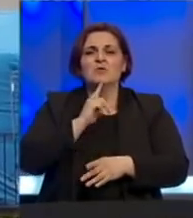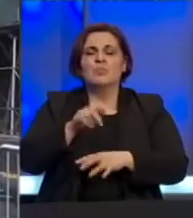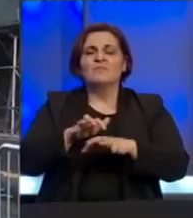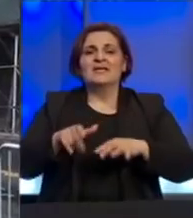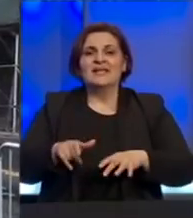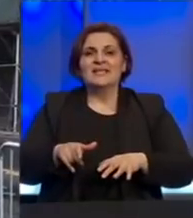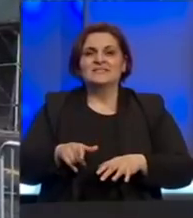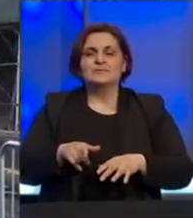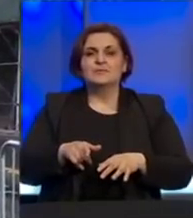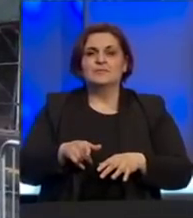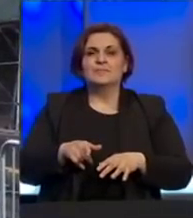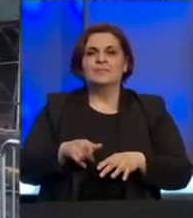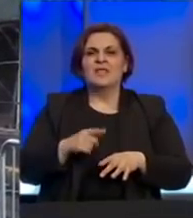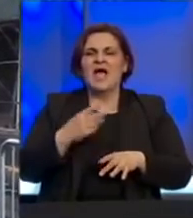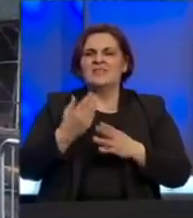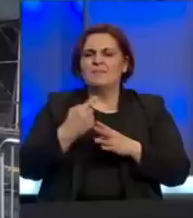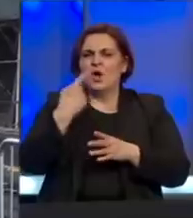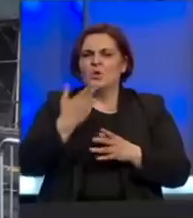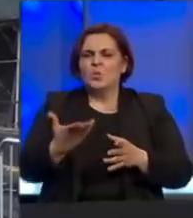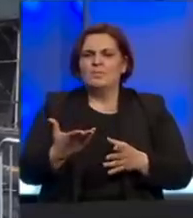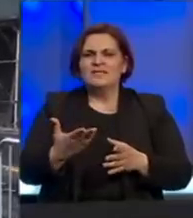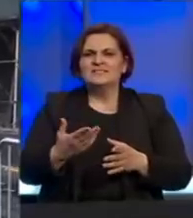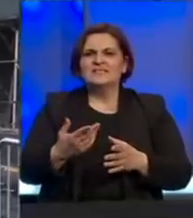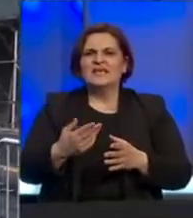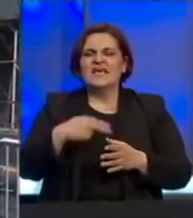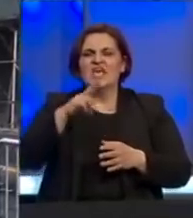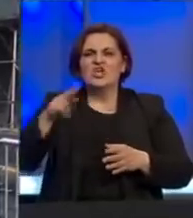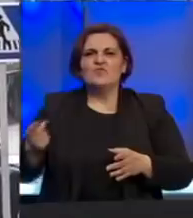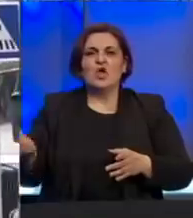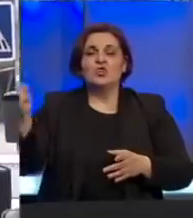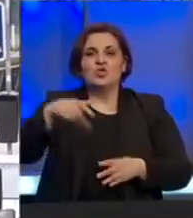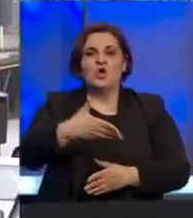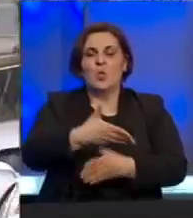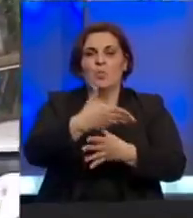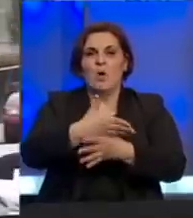a tim rumunjskih i norveških liječnika je došao u ispomoć